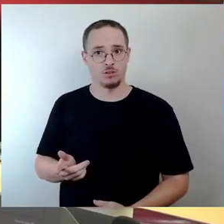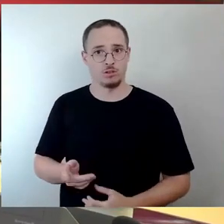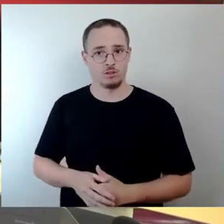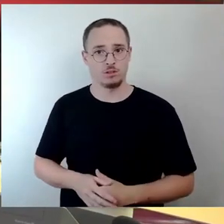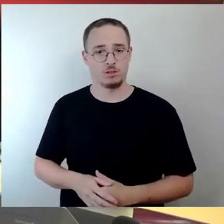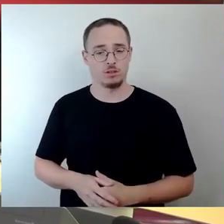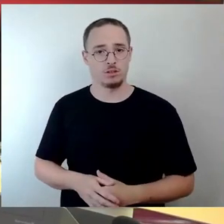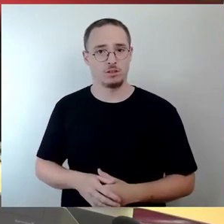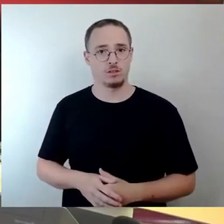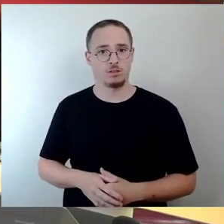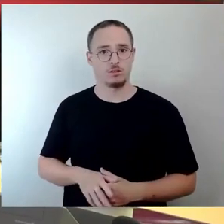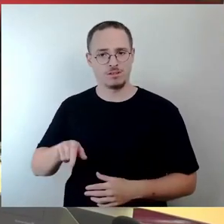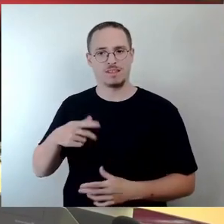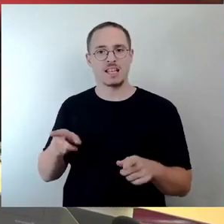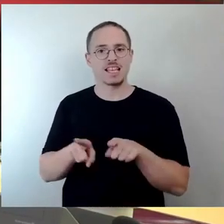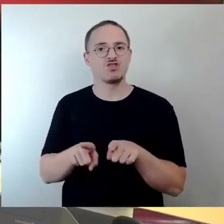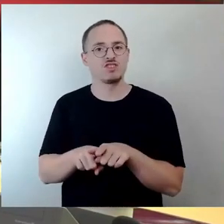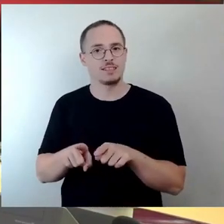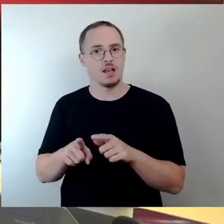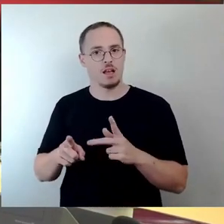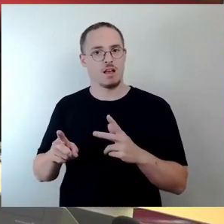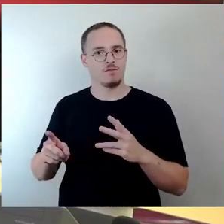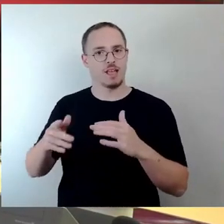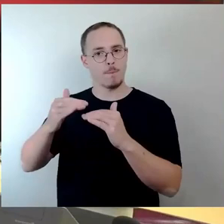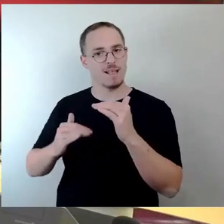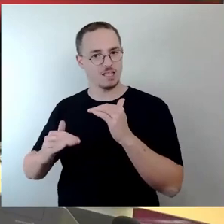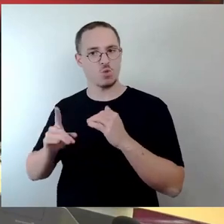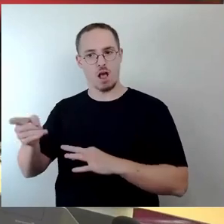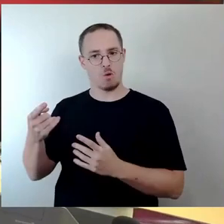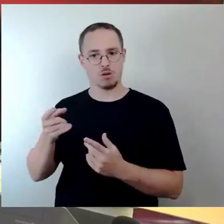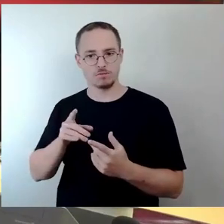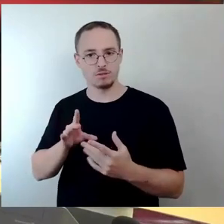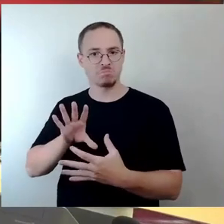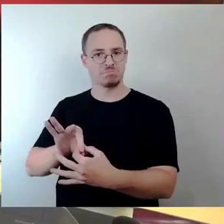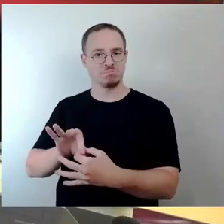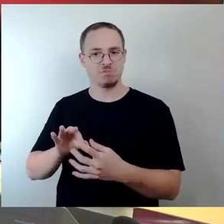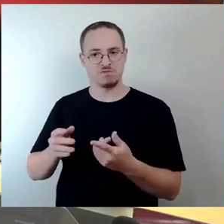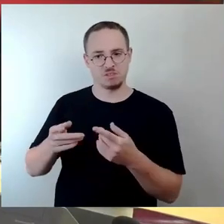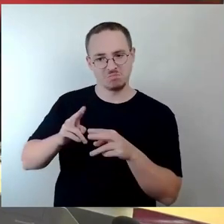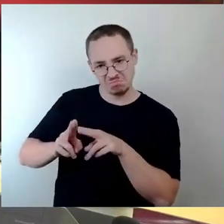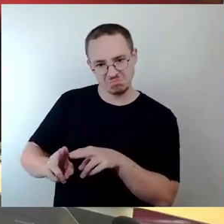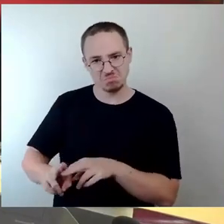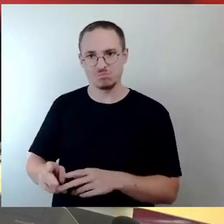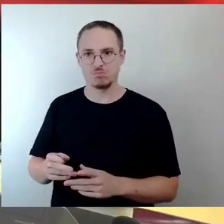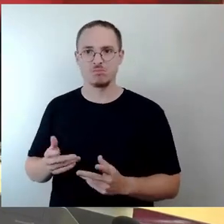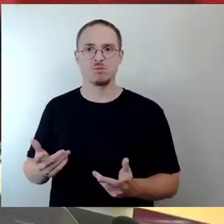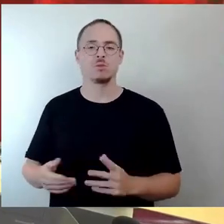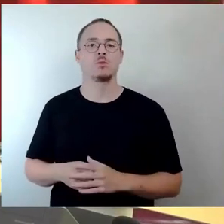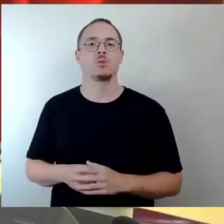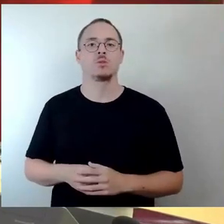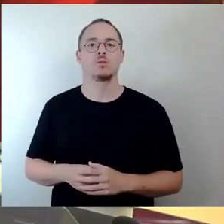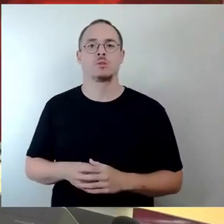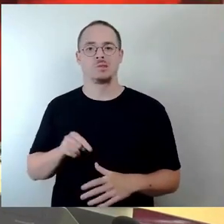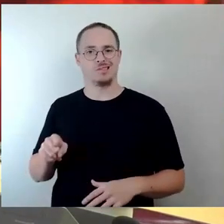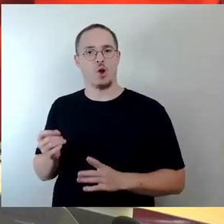Geschwisterermäßigung herangegangen. Und da gab es nun eigentlich eindeutig den Willen des Kulturausschusses, dort alles zu belassen,